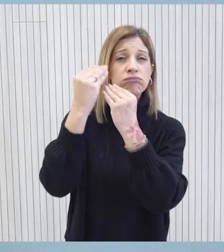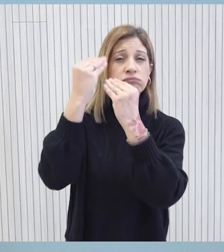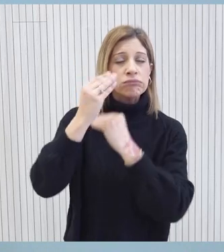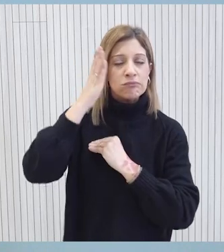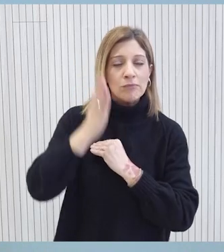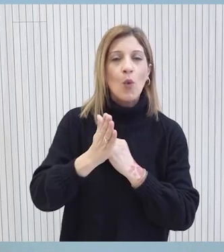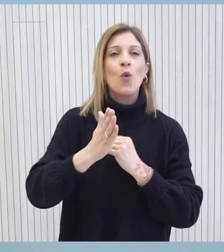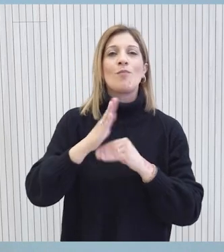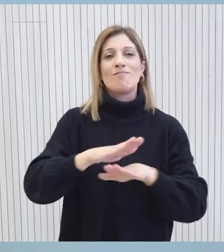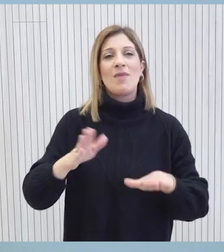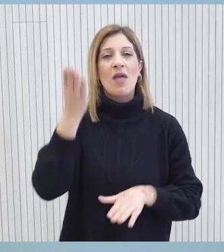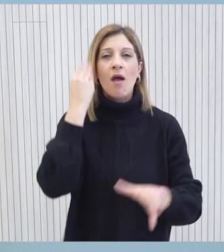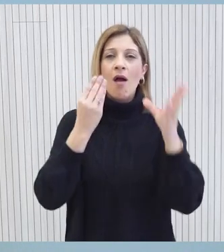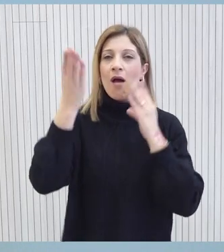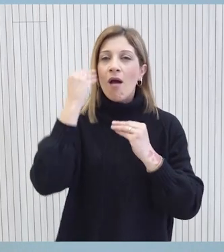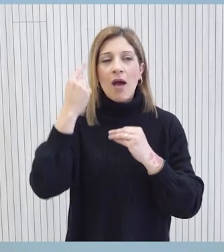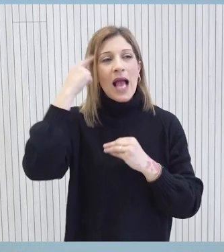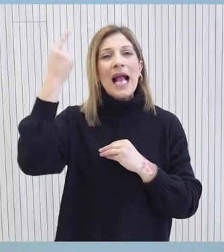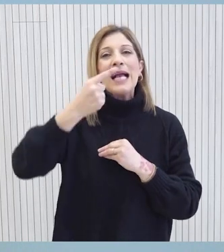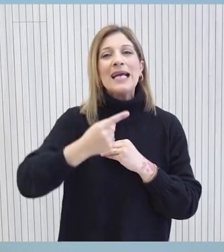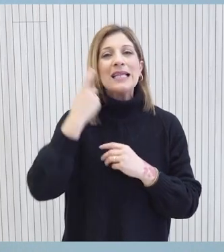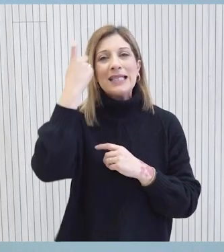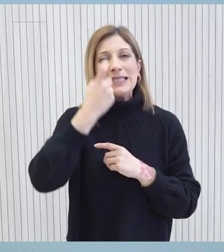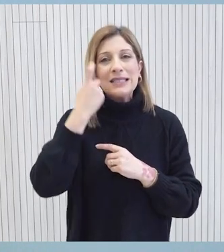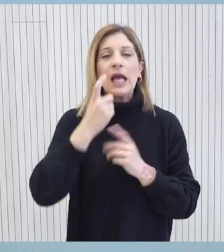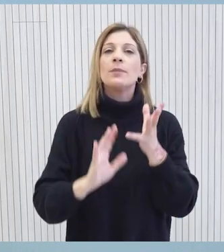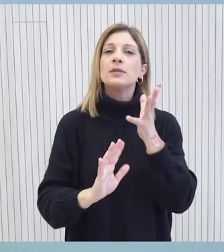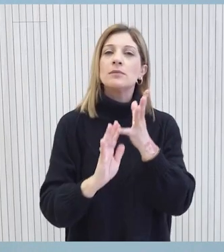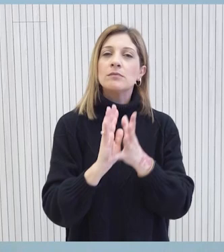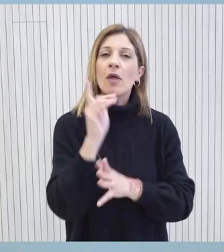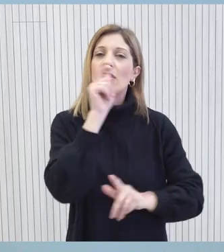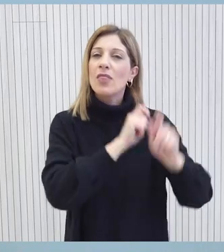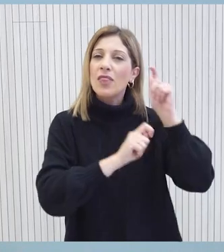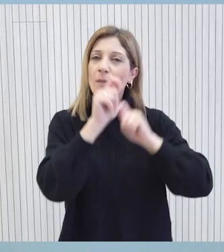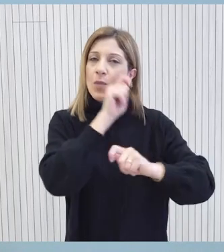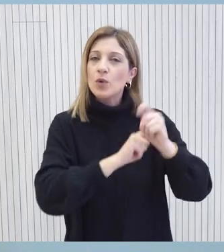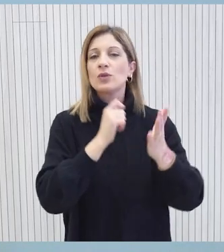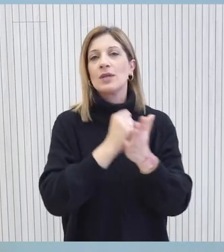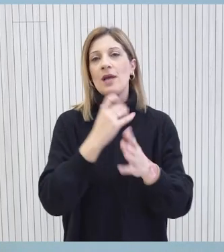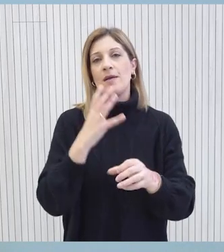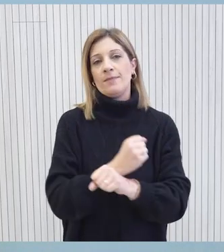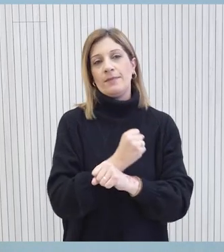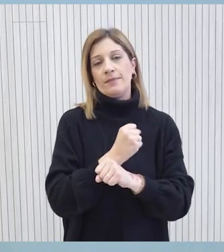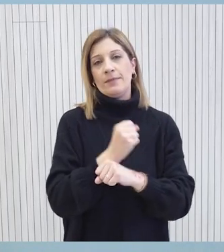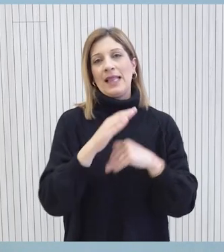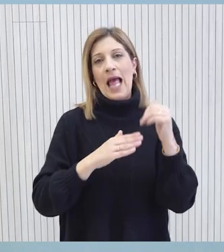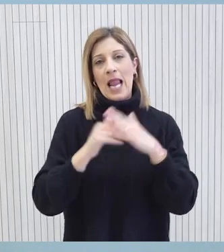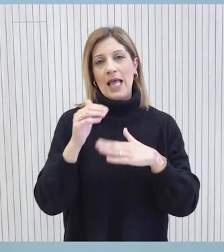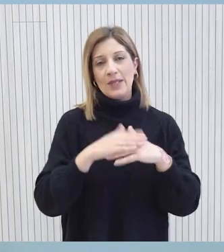δεξιότητες τους να ενισχύσουν την κριτική τους σκέψη να αναπτύξουν τη δημιουργικότητά τους και να αξιοποιήσουν τα ταλέντα τους.